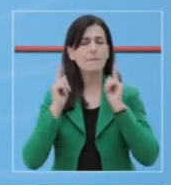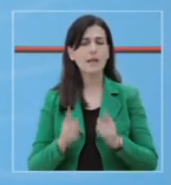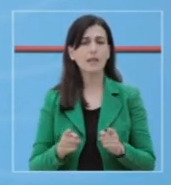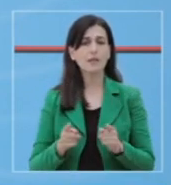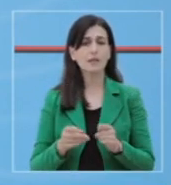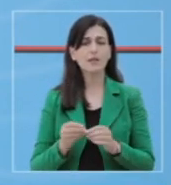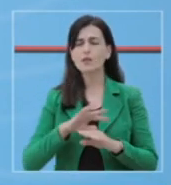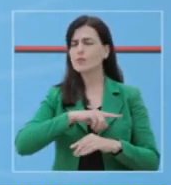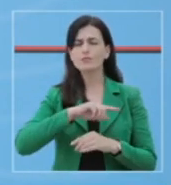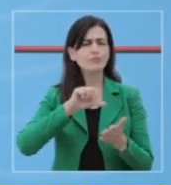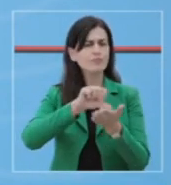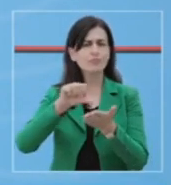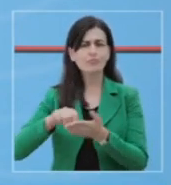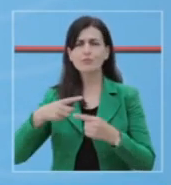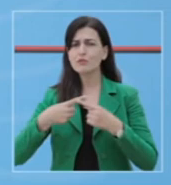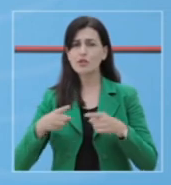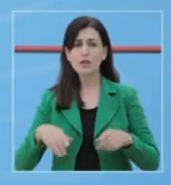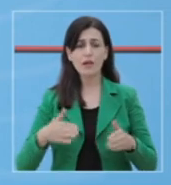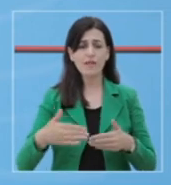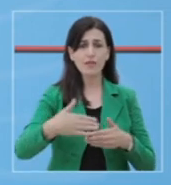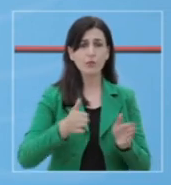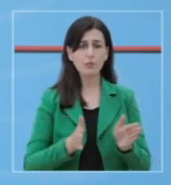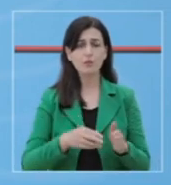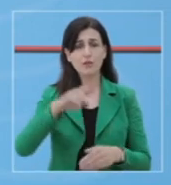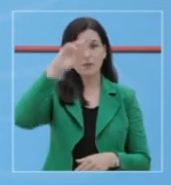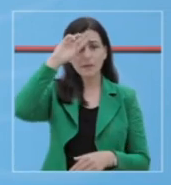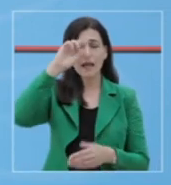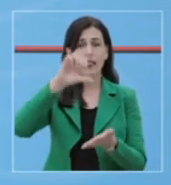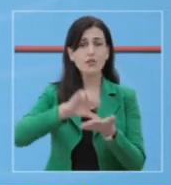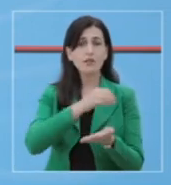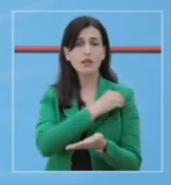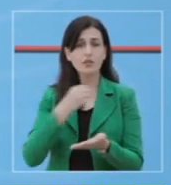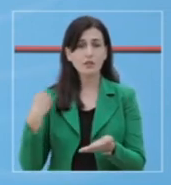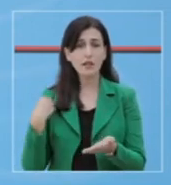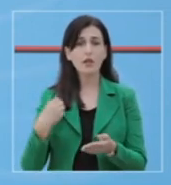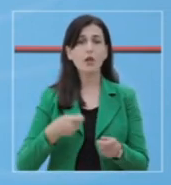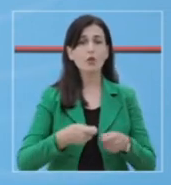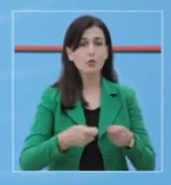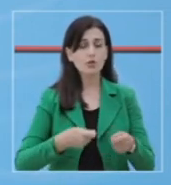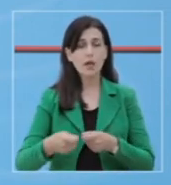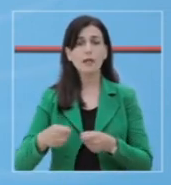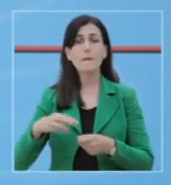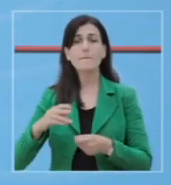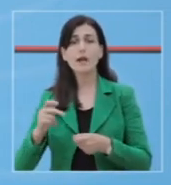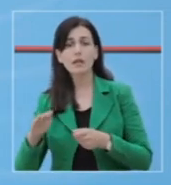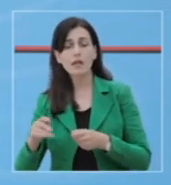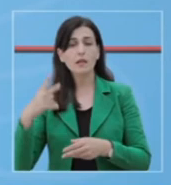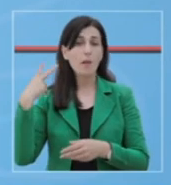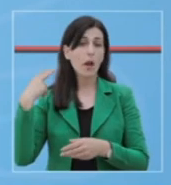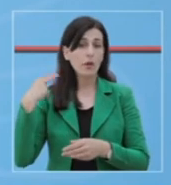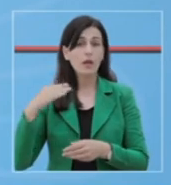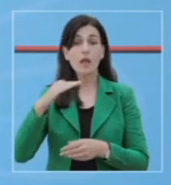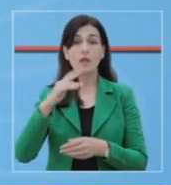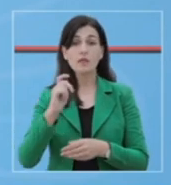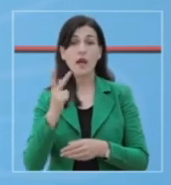shumëri për të imbajtur ku do, ku ambienti është imbyllur, në spitale, që nërëshëndetsore, dyqane, supermarkete, parukeri,